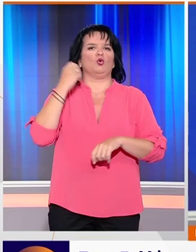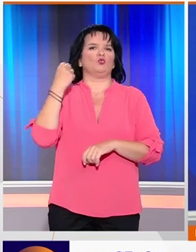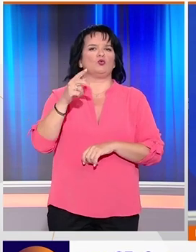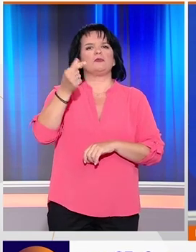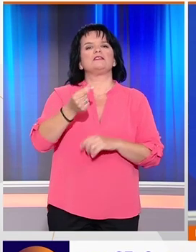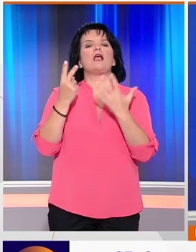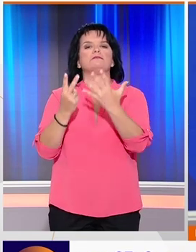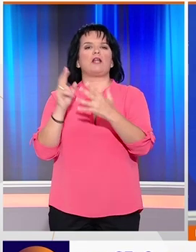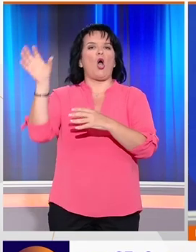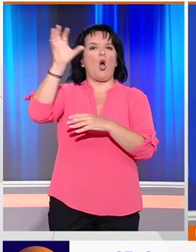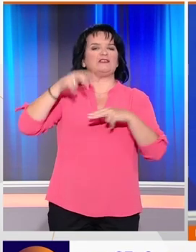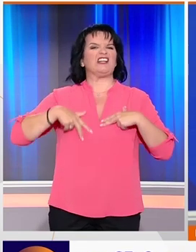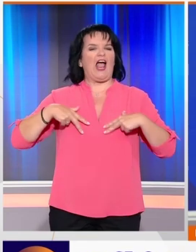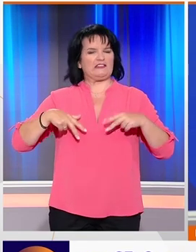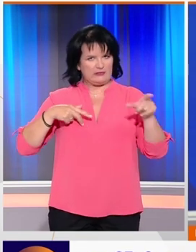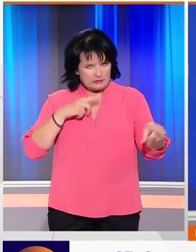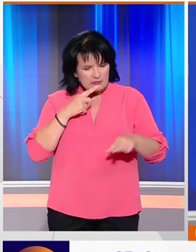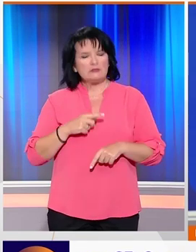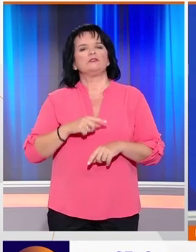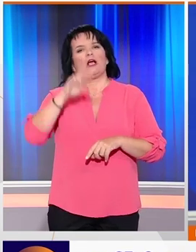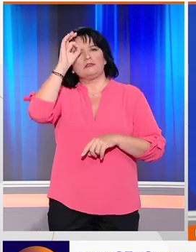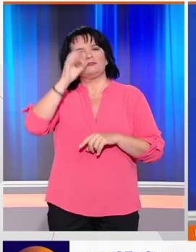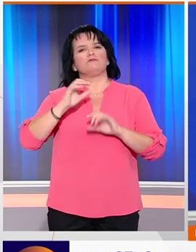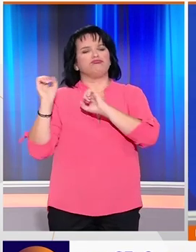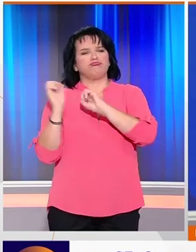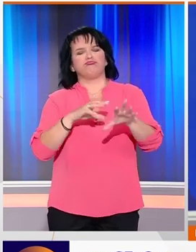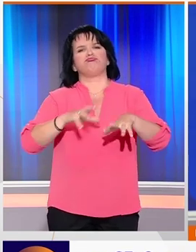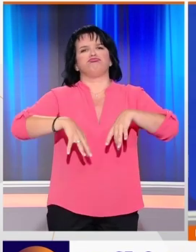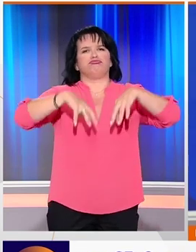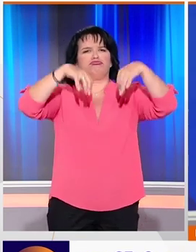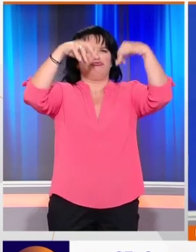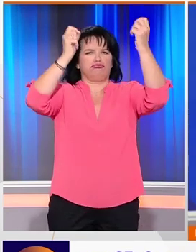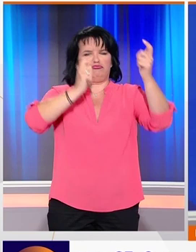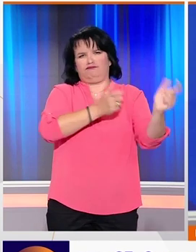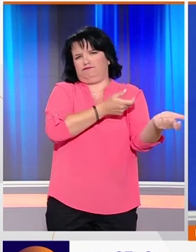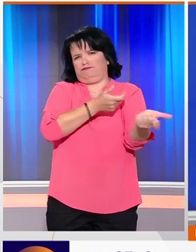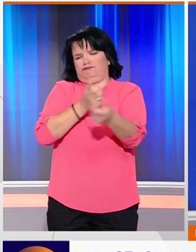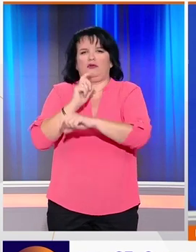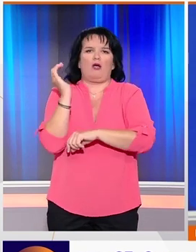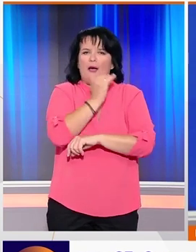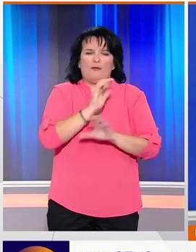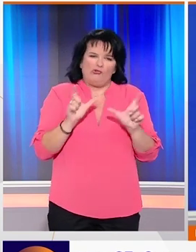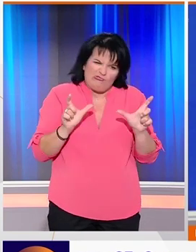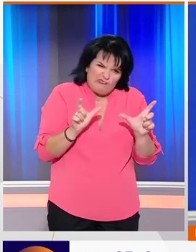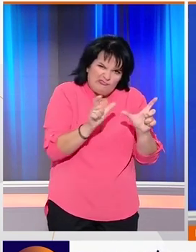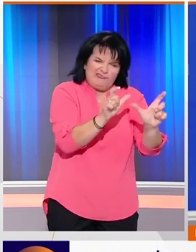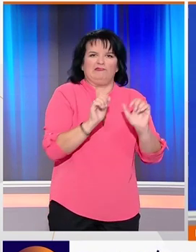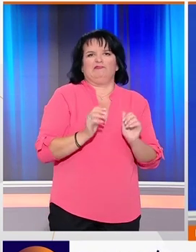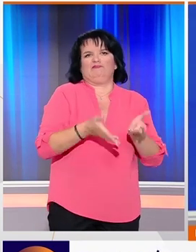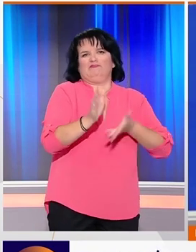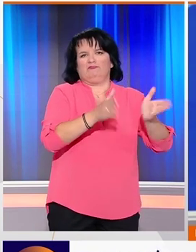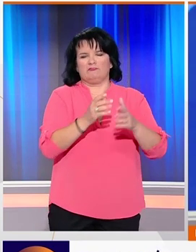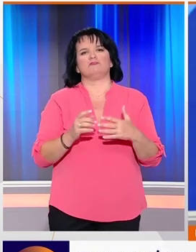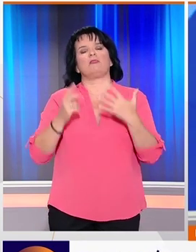συνόδου των G7. Οι αστυνομικοί έκαναν χρήση νερού υποποίηση αλλά και δακρυγόνων για να αποθύσουν τους διαδηλωτές. Την ώρα που